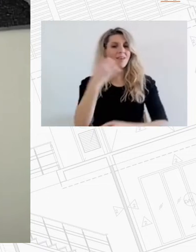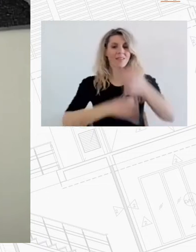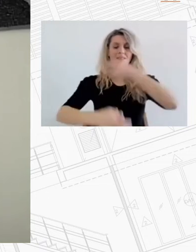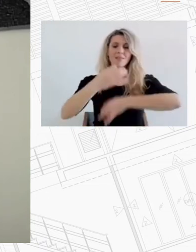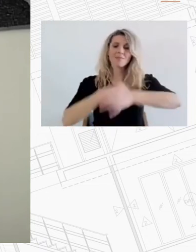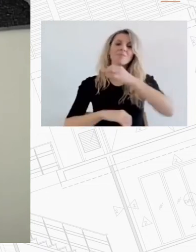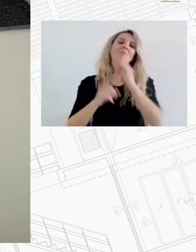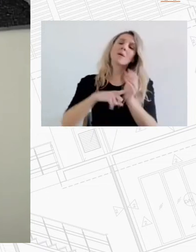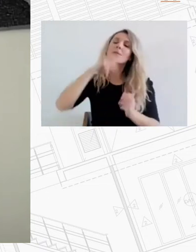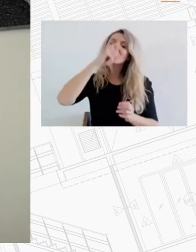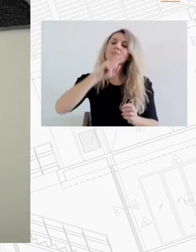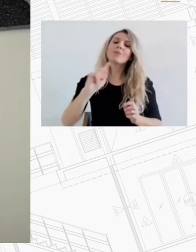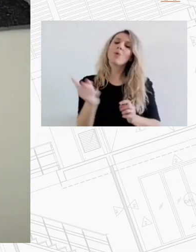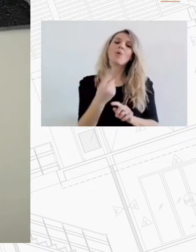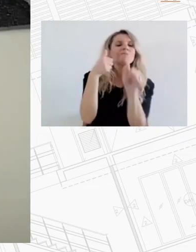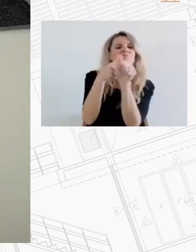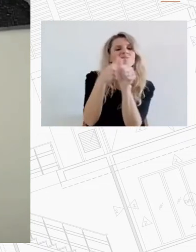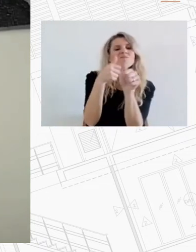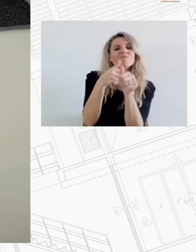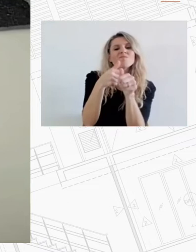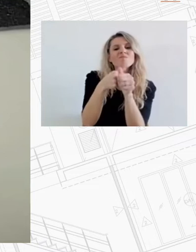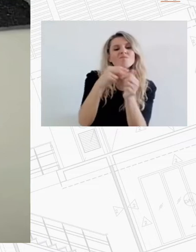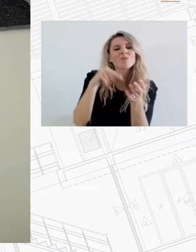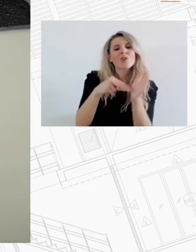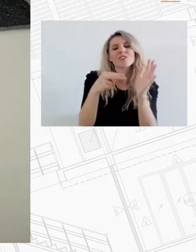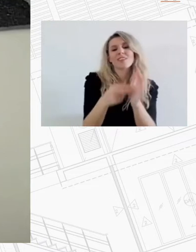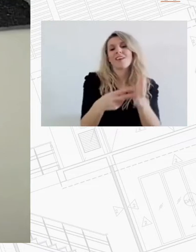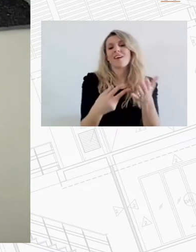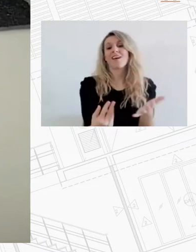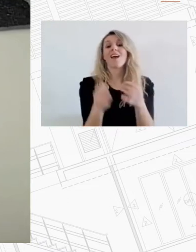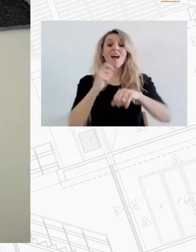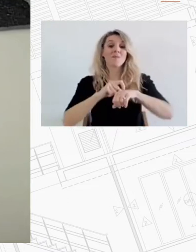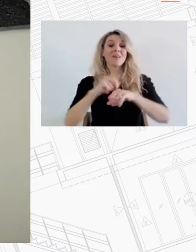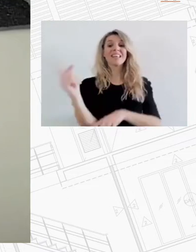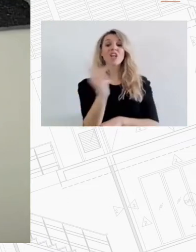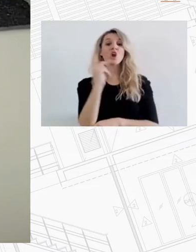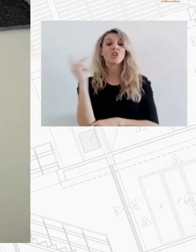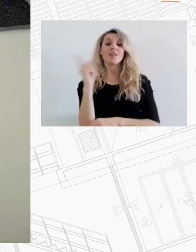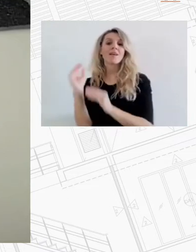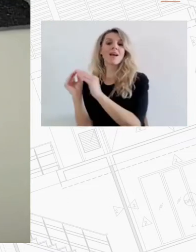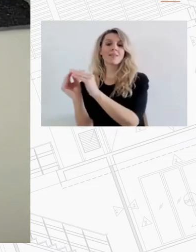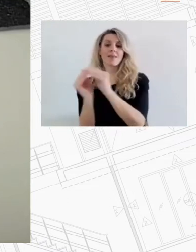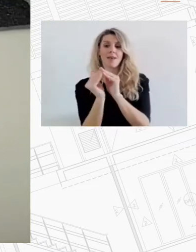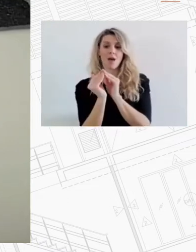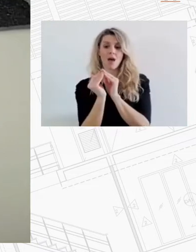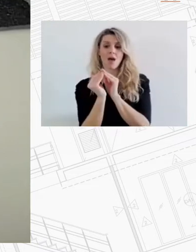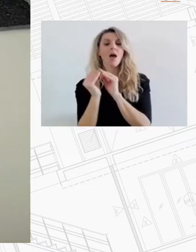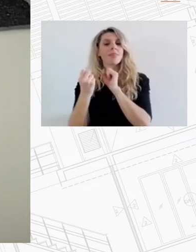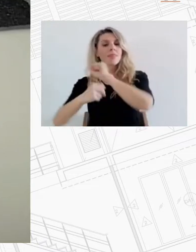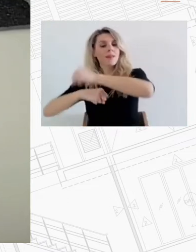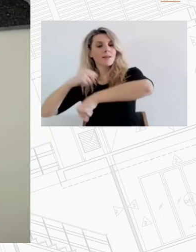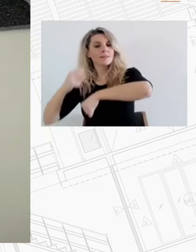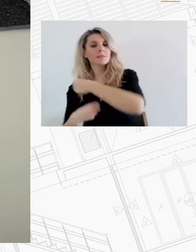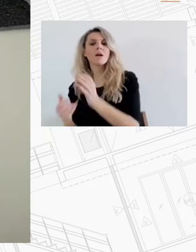παρακολουθήσουμε με προσοχή Παράλληλα μαζί με τις δράσεις για την κοινωνική κατοικία να βρούμε λύσεις και για τις ελήψεις που